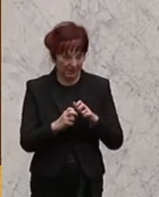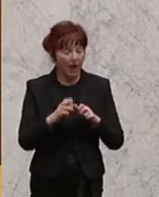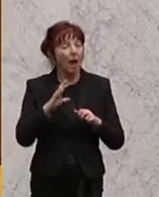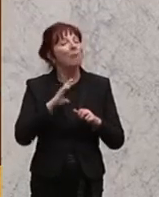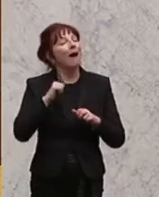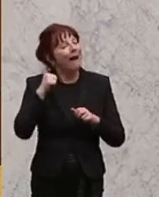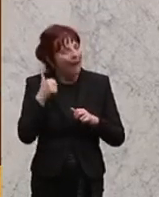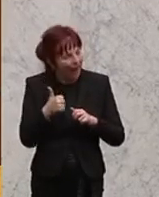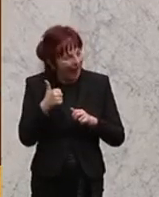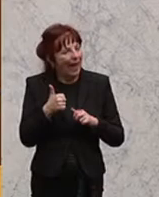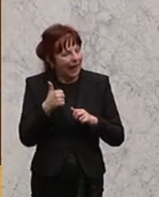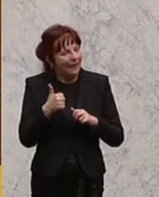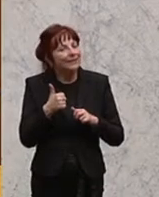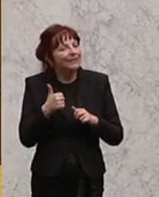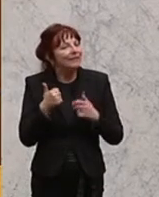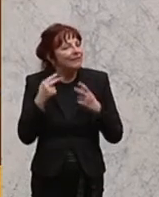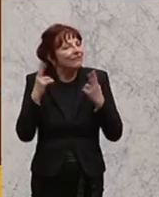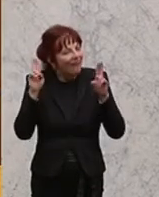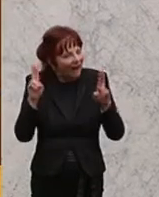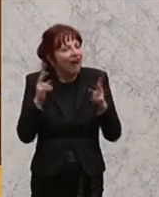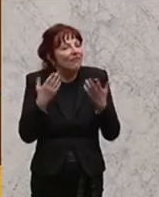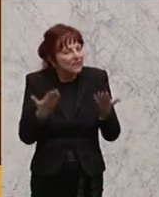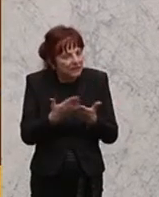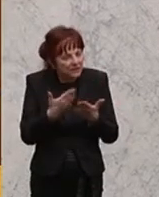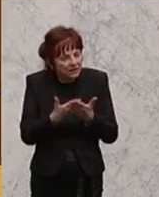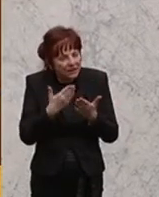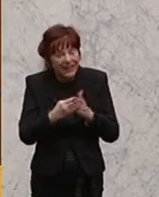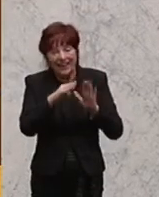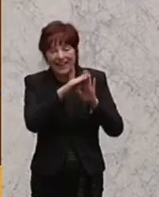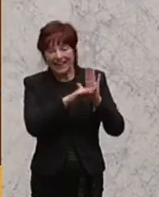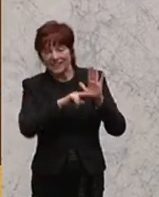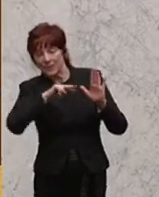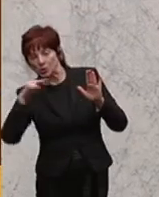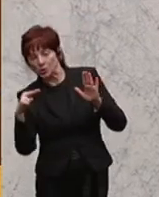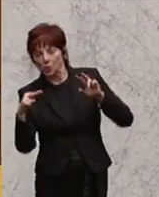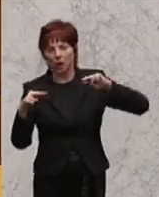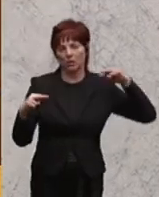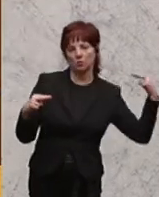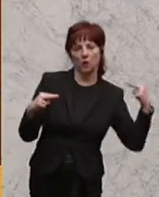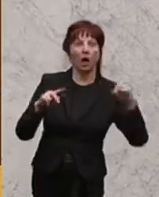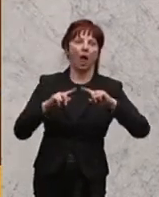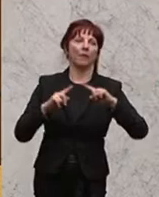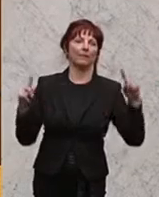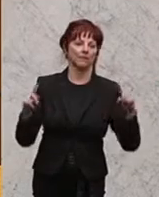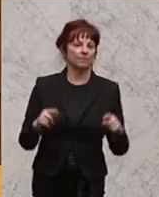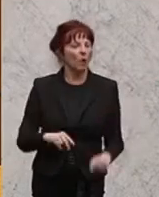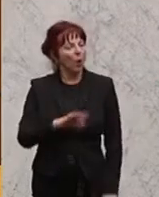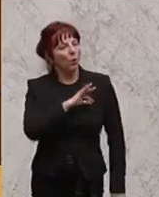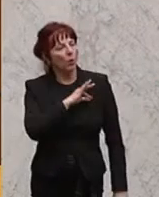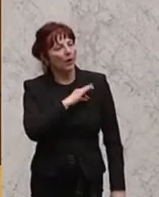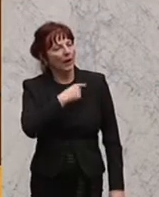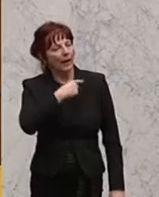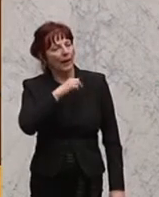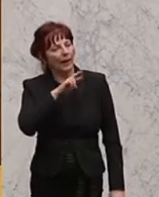Zugang zu diesem Gesetz hat. Ich glaube, der Kollege Gerstler hat es schon angesprochen. Also wenn man